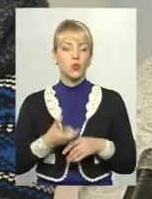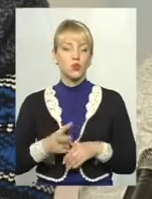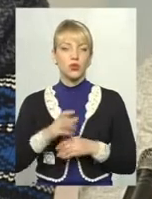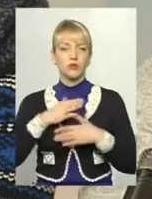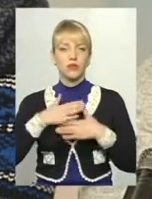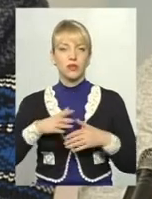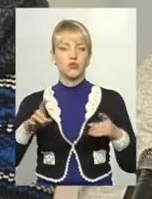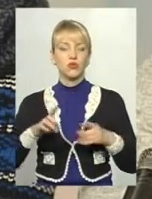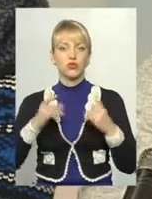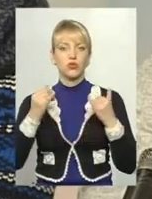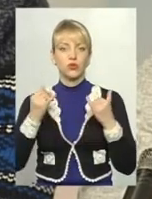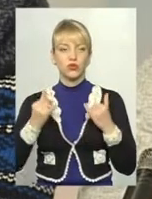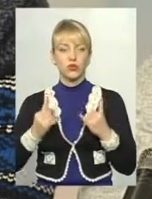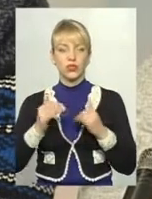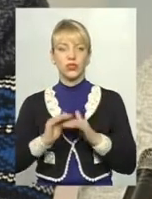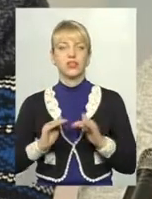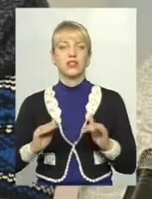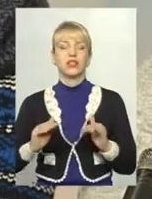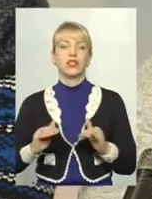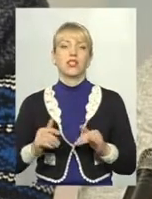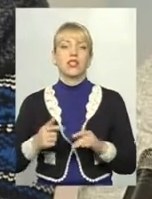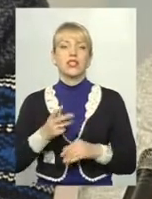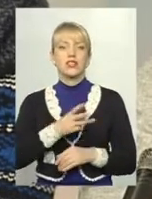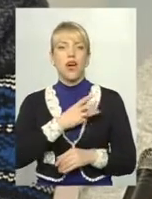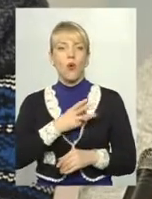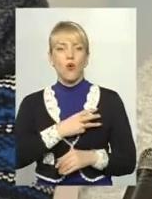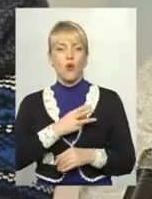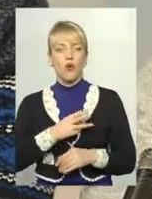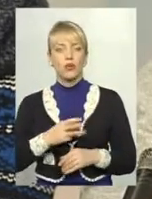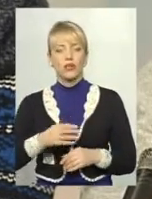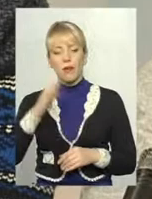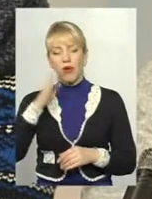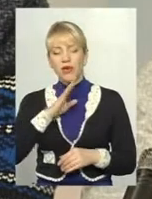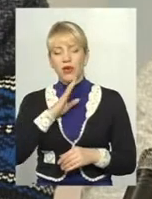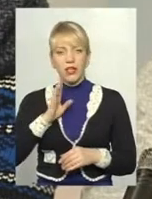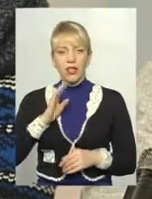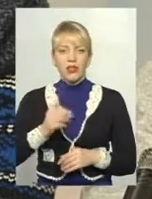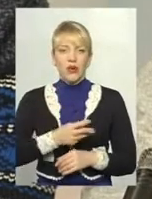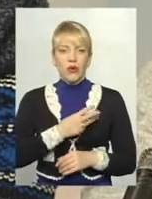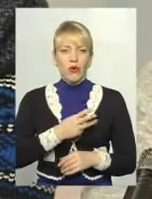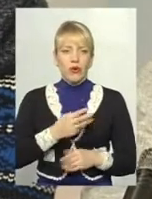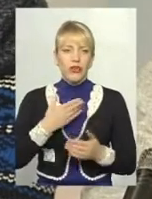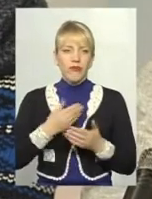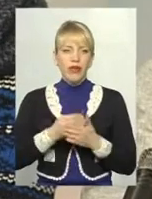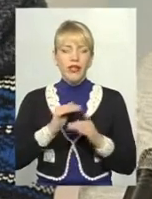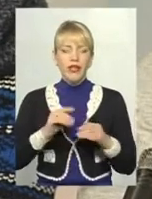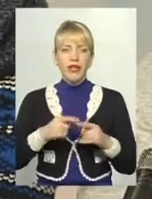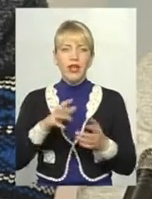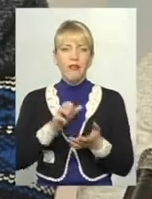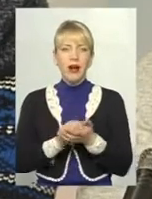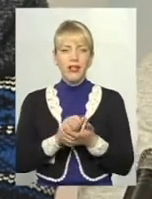сьогодні батьки заохочують своїх дітей займатися в туристичних гуртках.